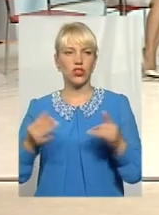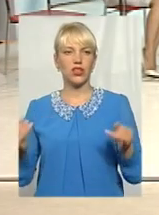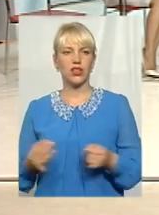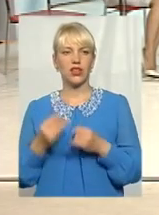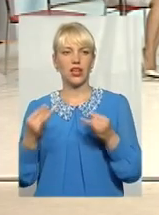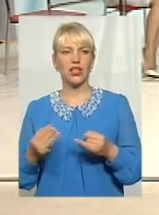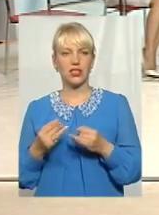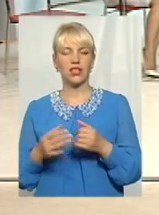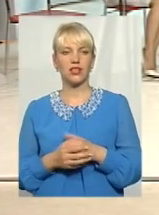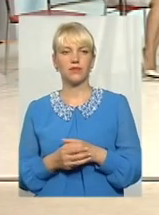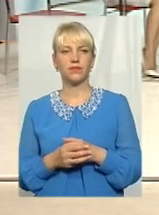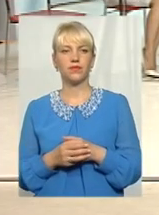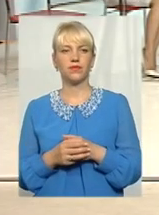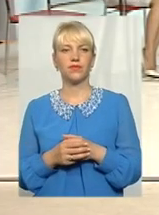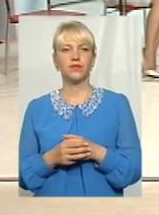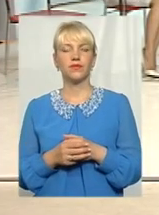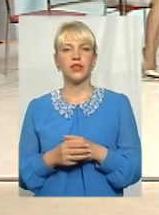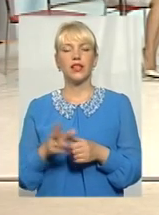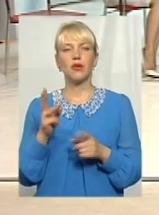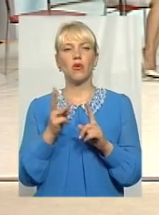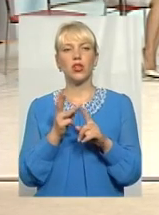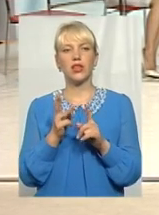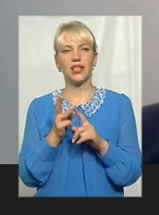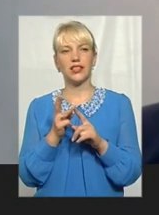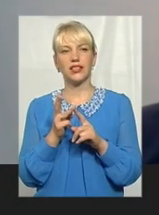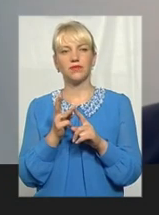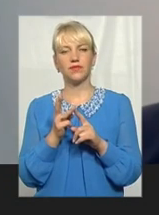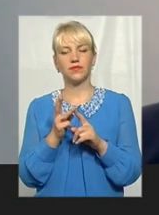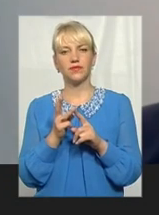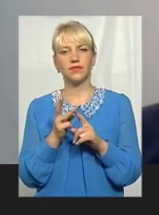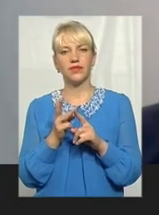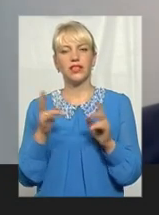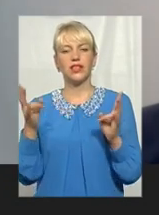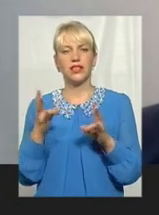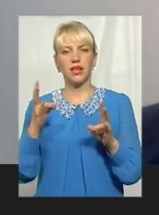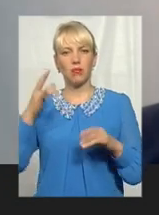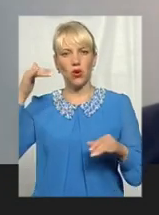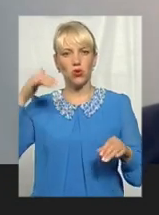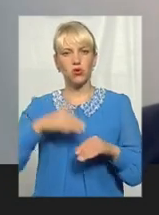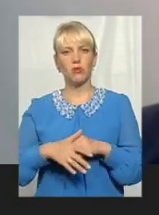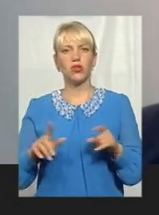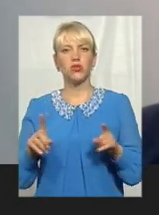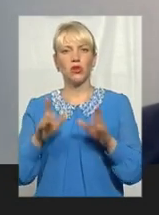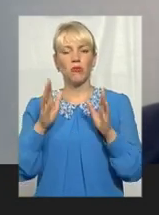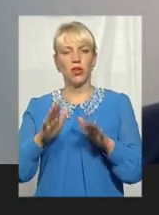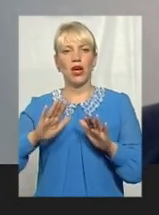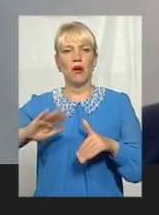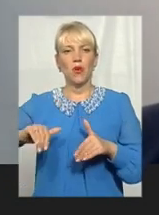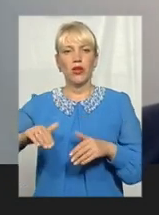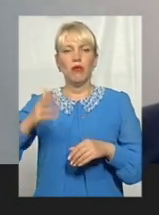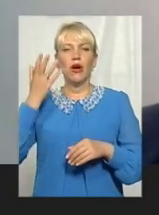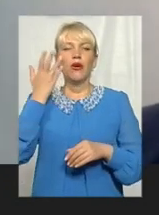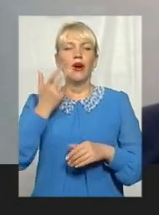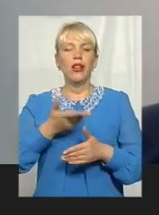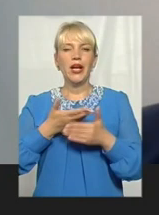в темною. І по-третє, звичайно, треба розуміти, що буде потім, коли ми